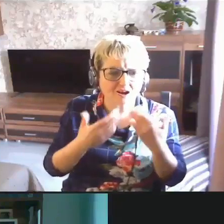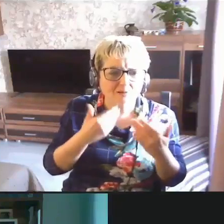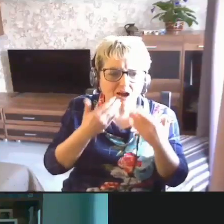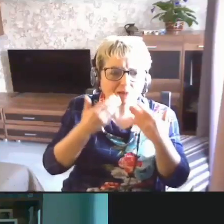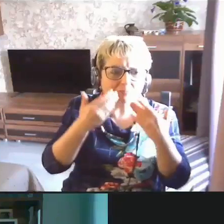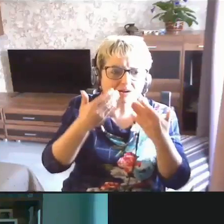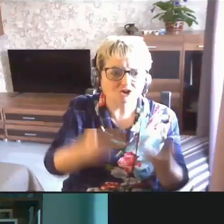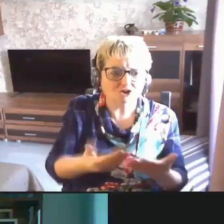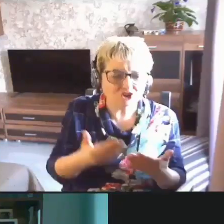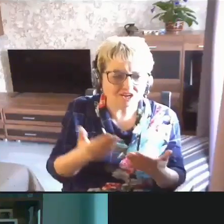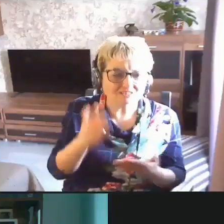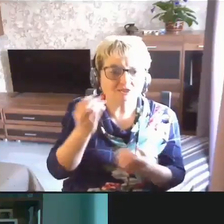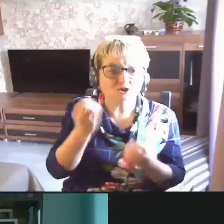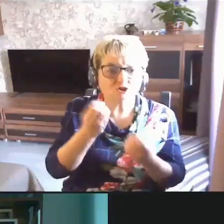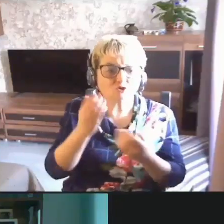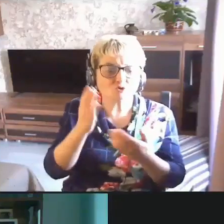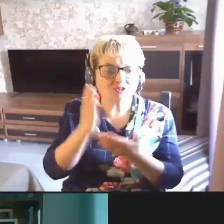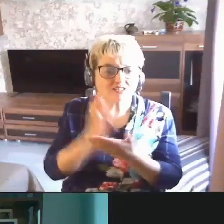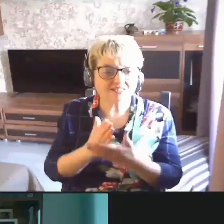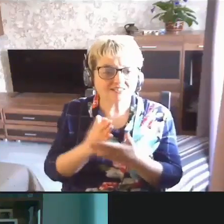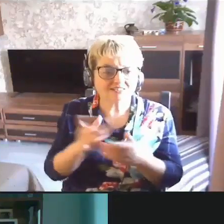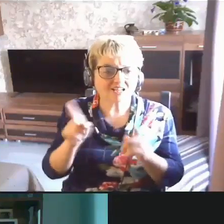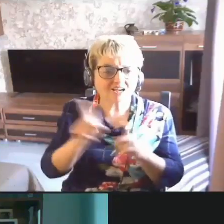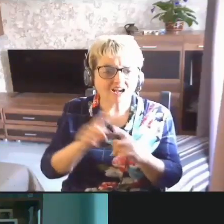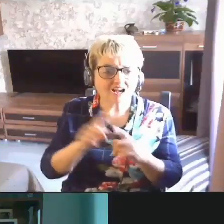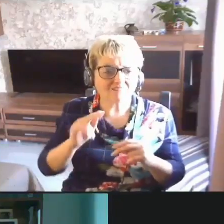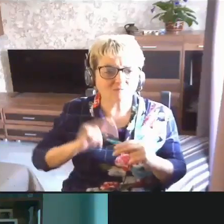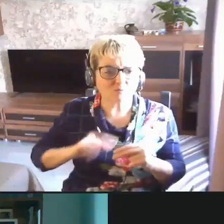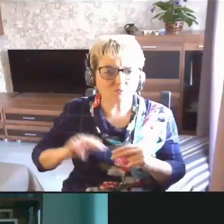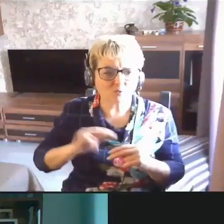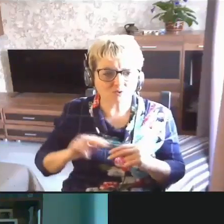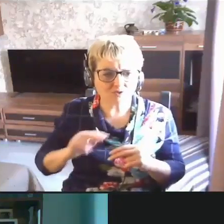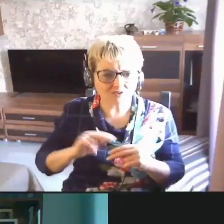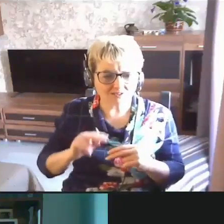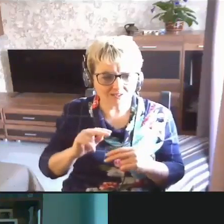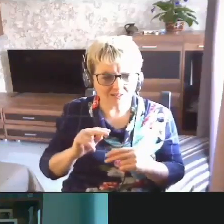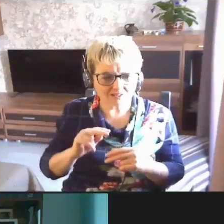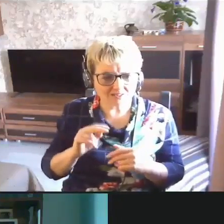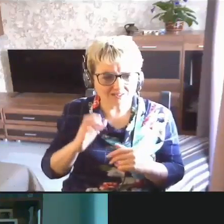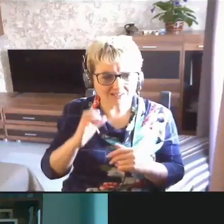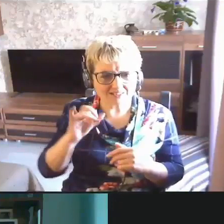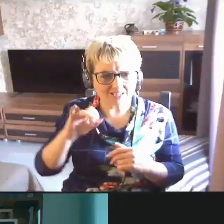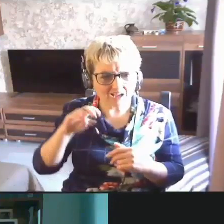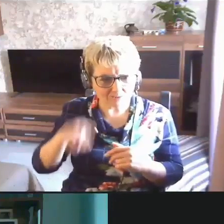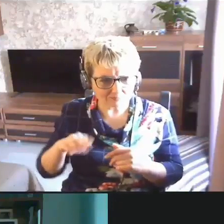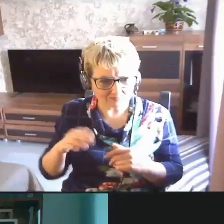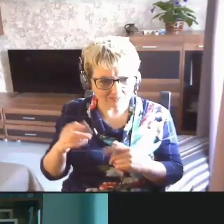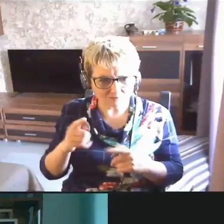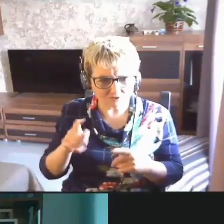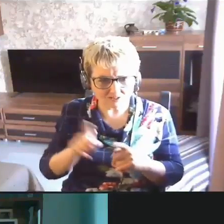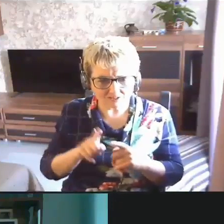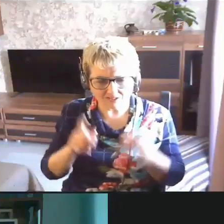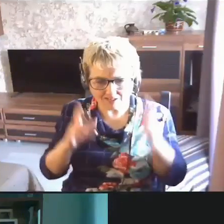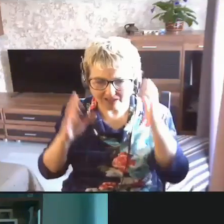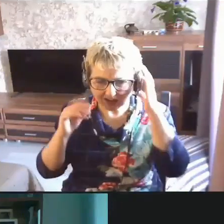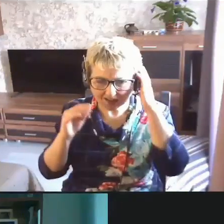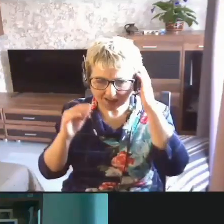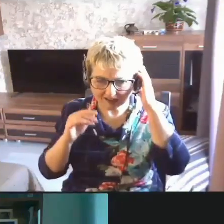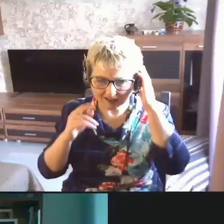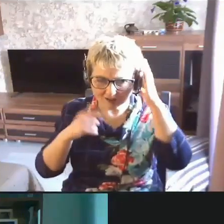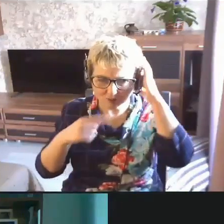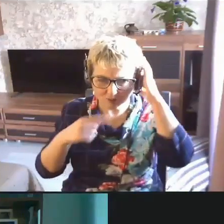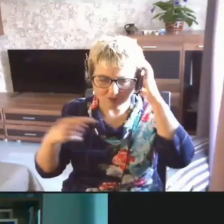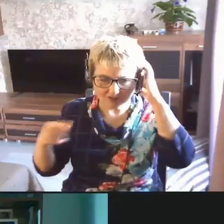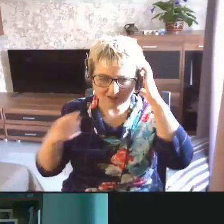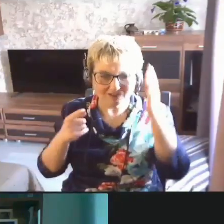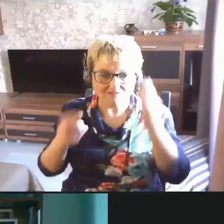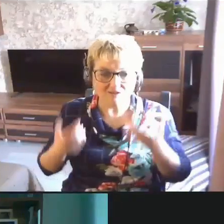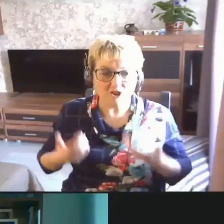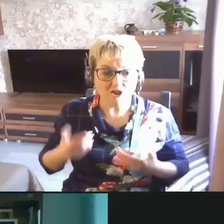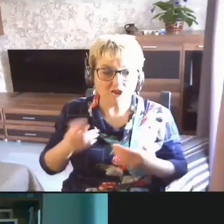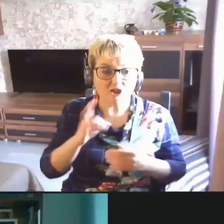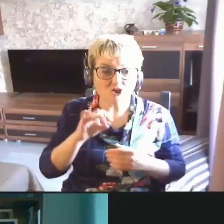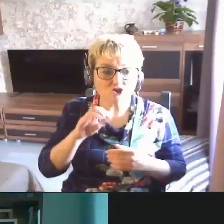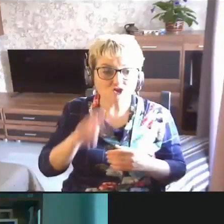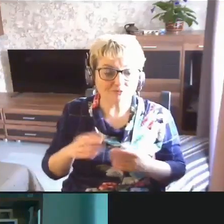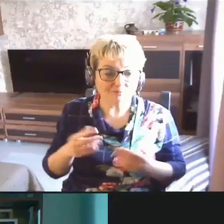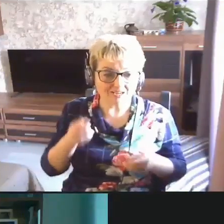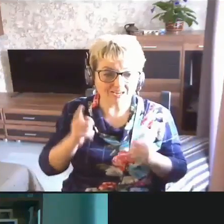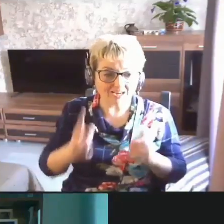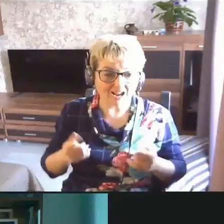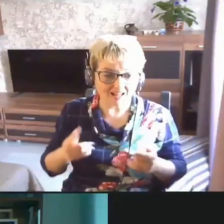да, и есть еще такая функция стенотайпа, это когда в реальном времени